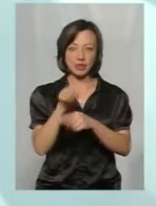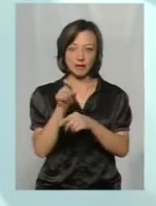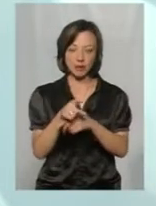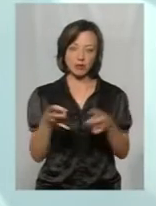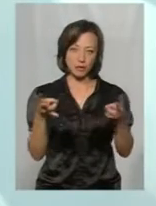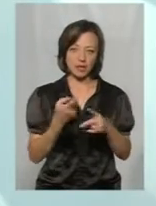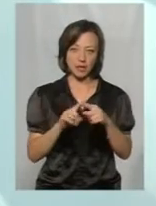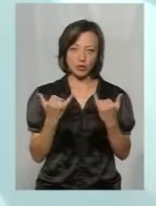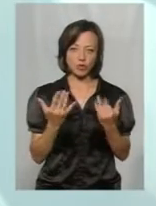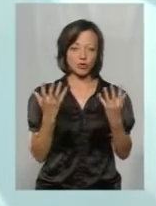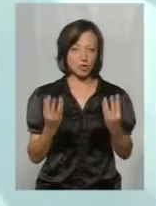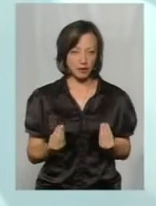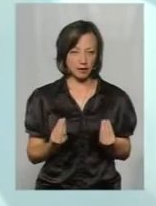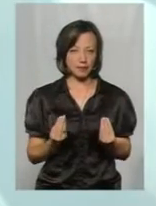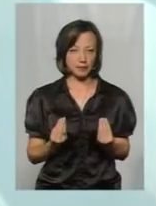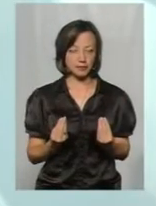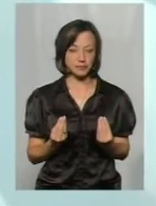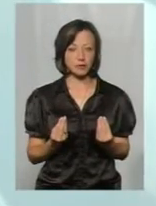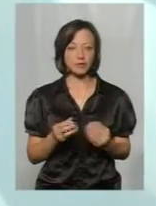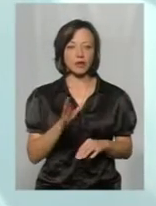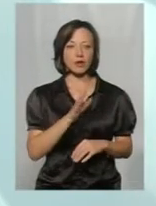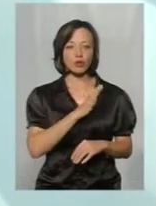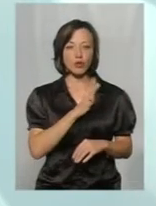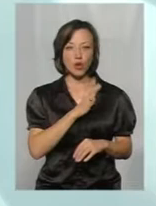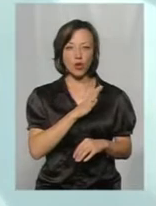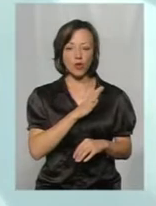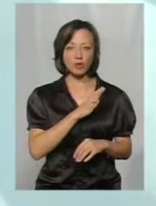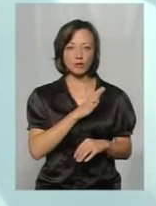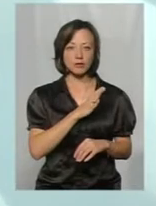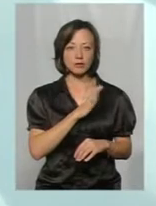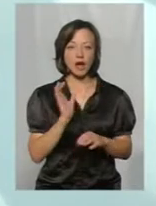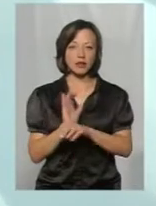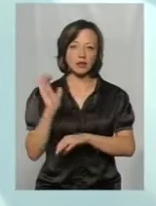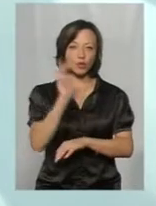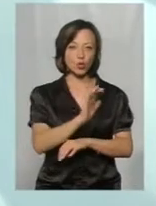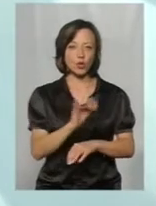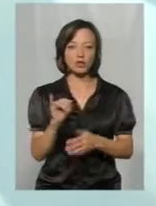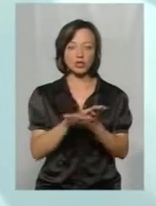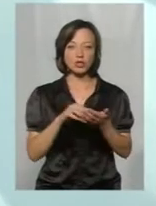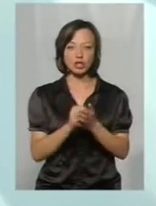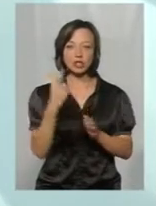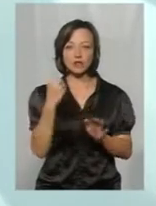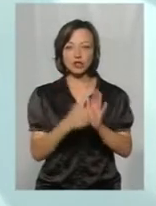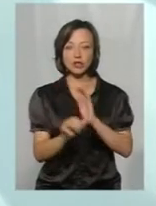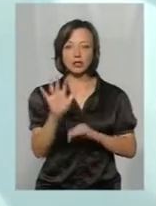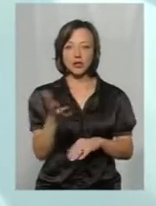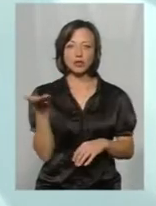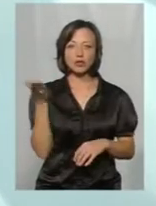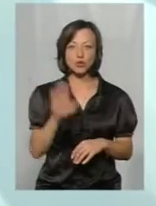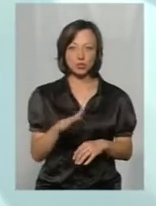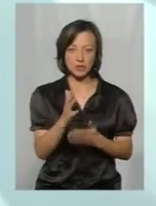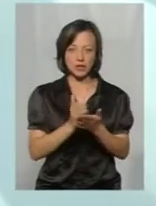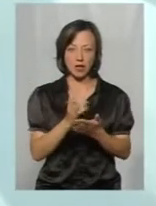призначенням, це вже на сьогоднішній день. Було транспортовано та знищено 265 артилерійських